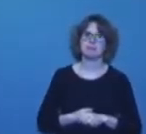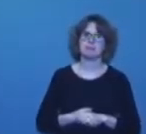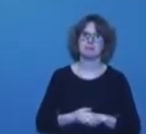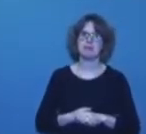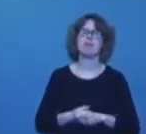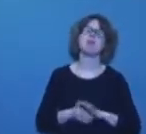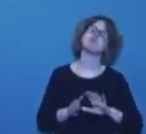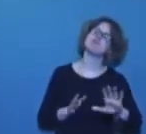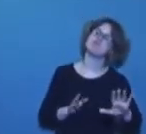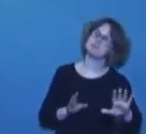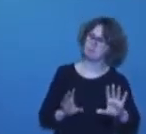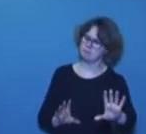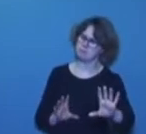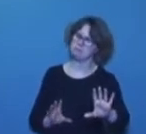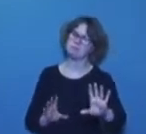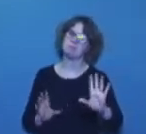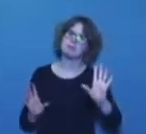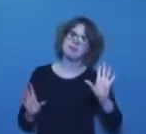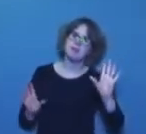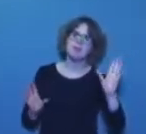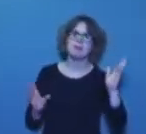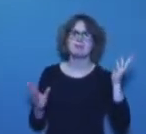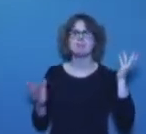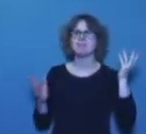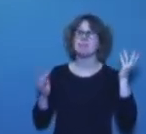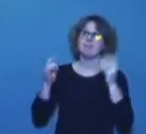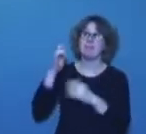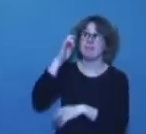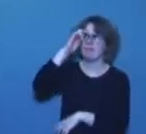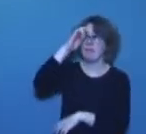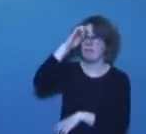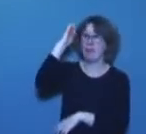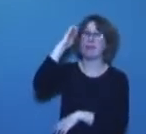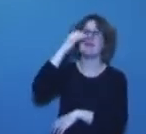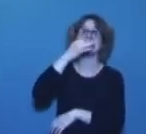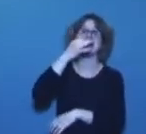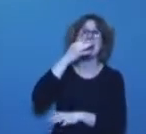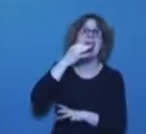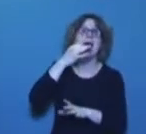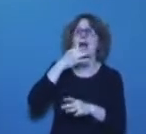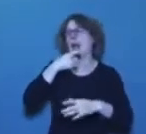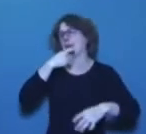Non mais attendez, c'est plus possible, on ne peut plus polémiquer avec lui, tout le monde se marre, le siffle, bon...